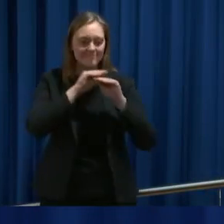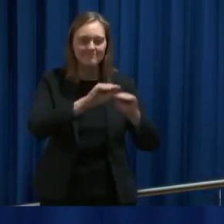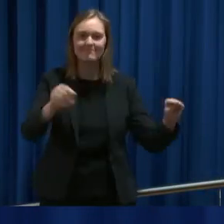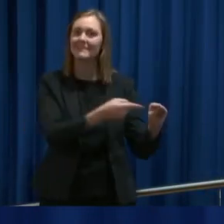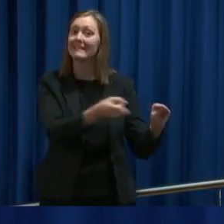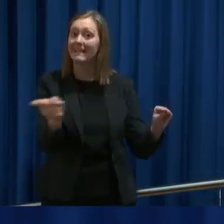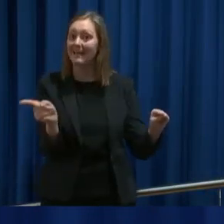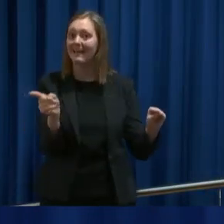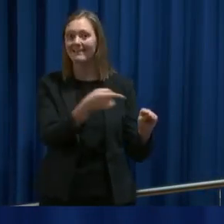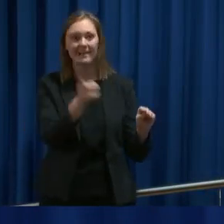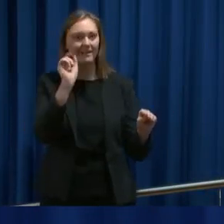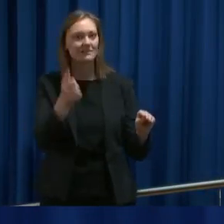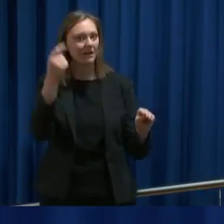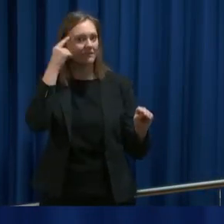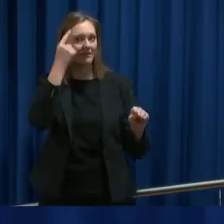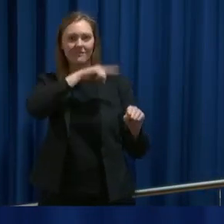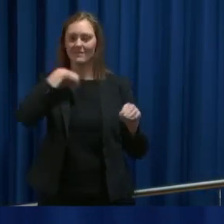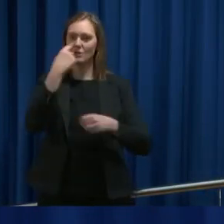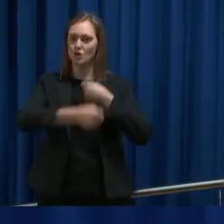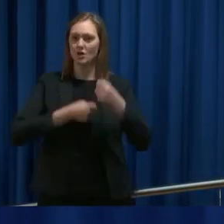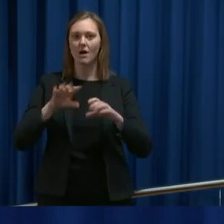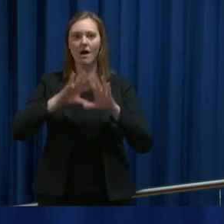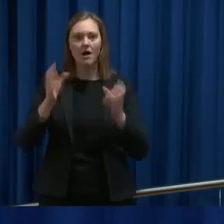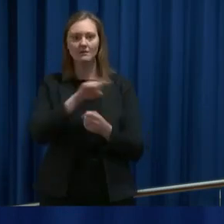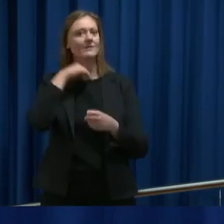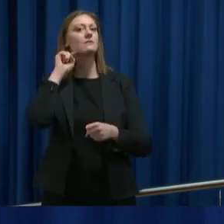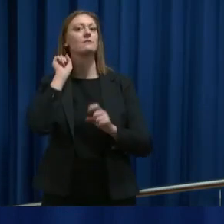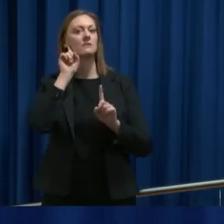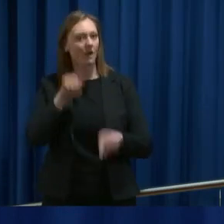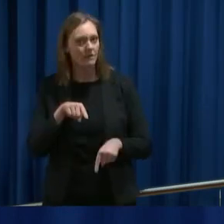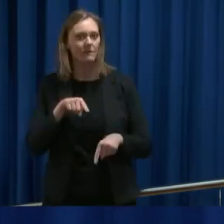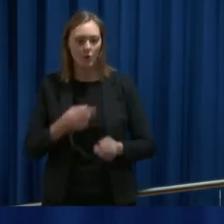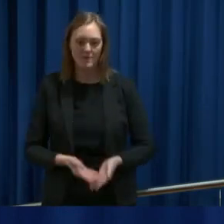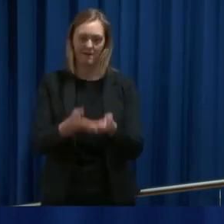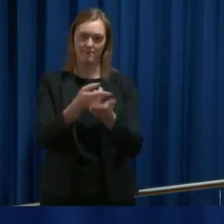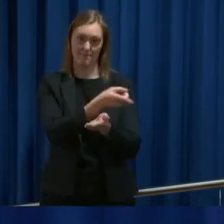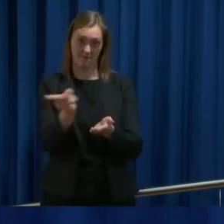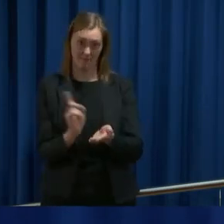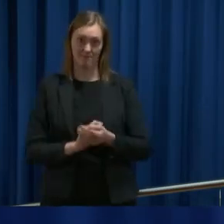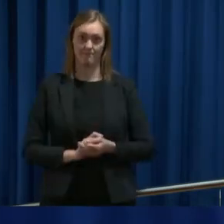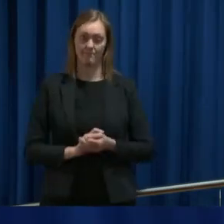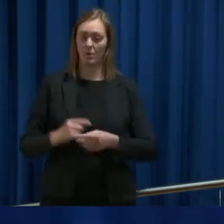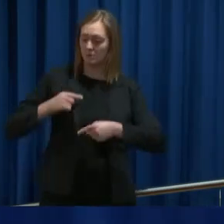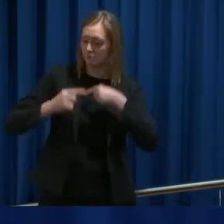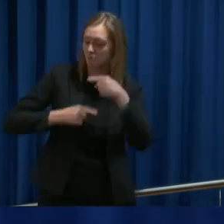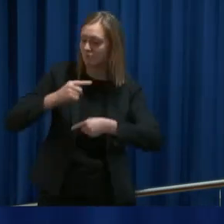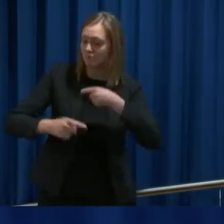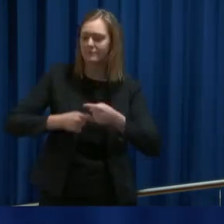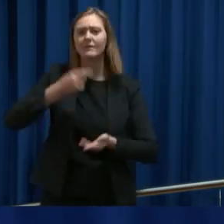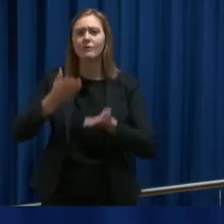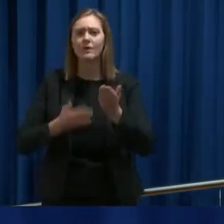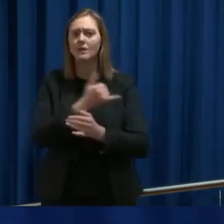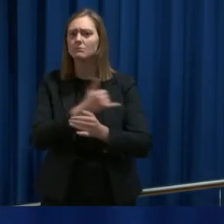vite at vi gjør det som står i vår makt for å hjelpe. Og vi vurderer derfor hele tiden behovet for nye